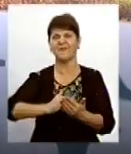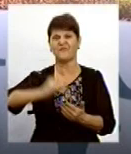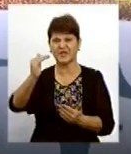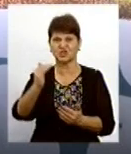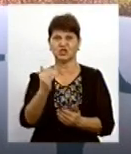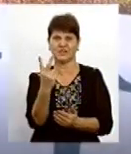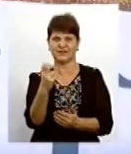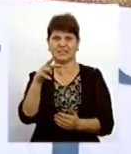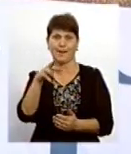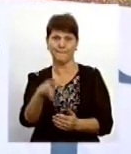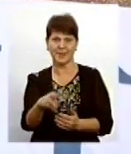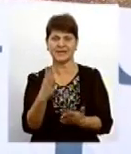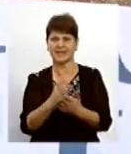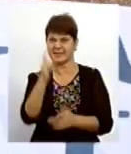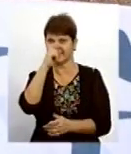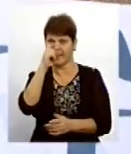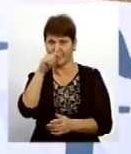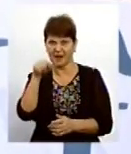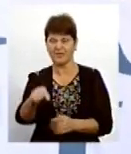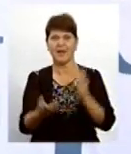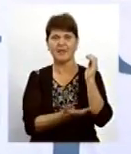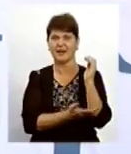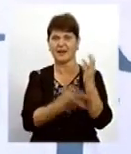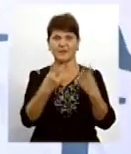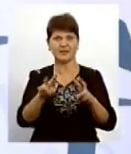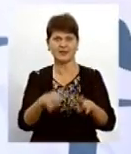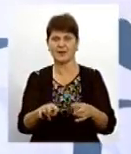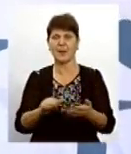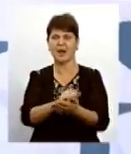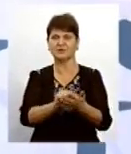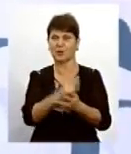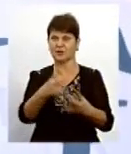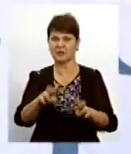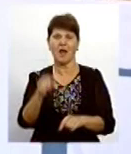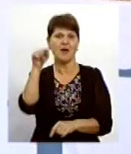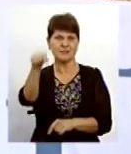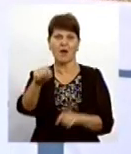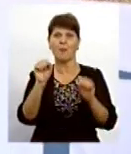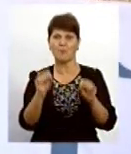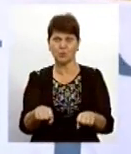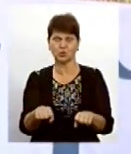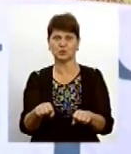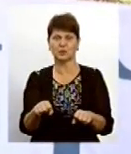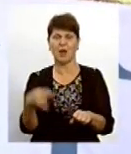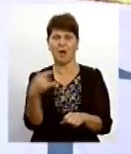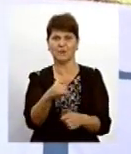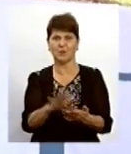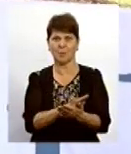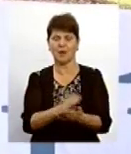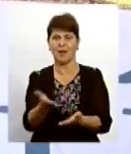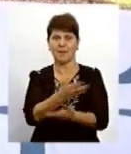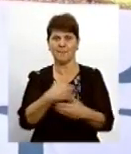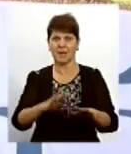заправкою є місце, яке не треба вирізати дерева, не треба асфальтувати, тому що там є асфальт, там є під'їзд. Ми пропонуємо